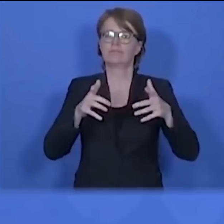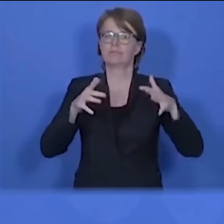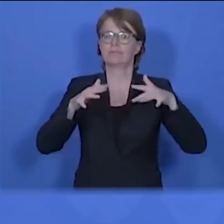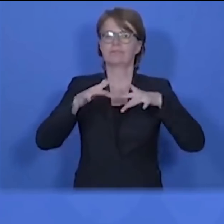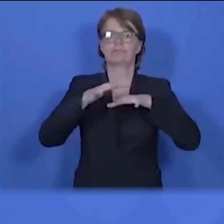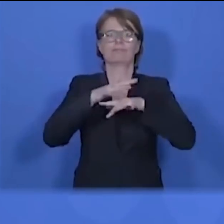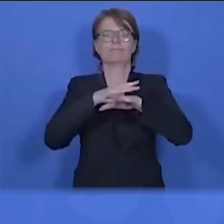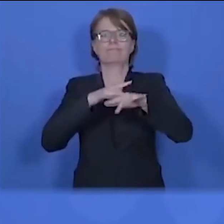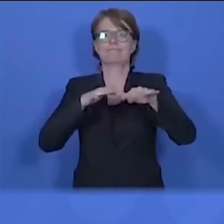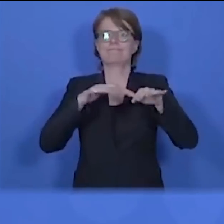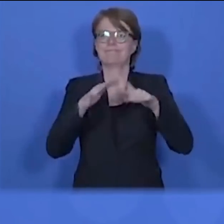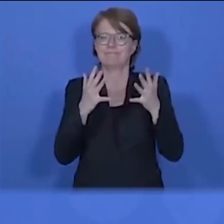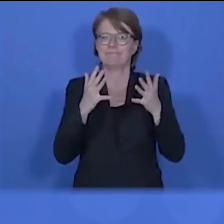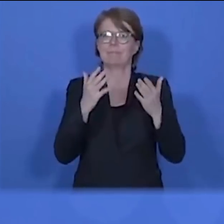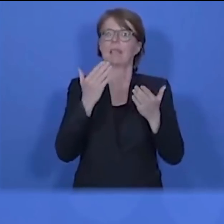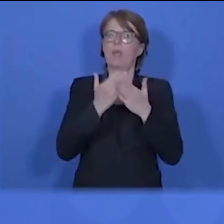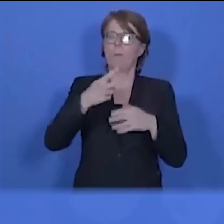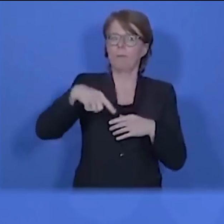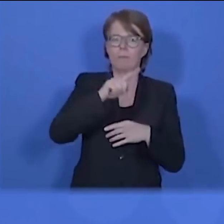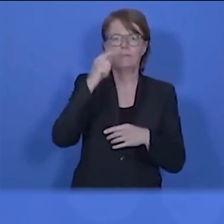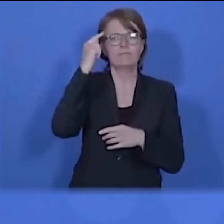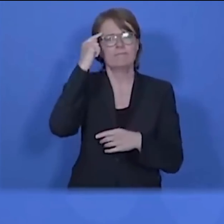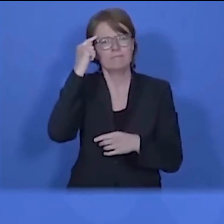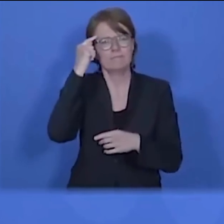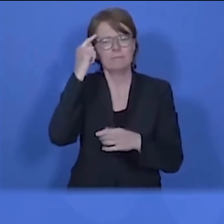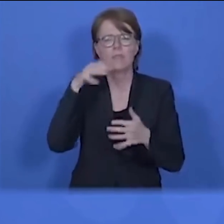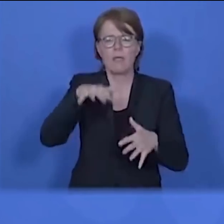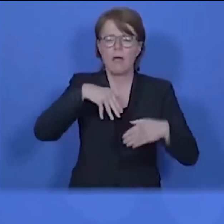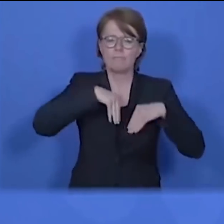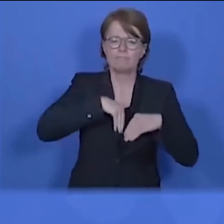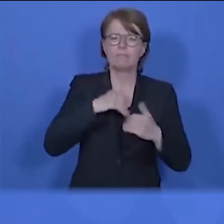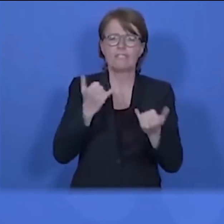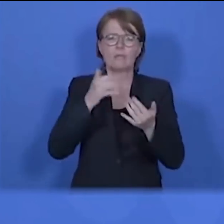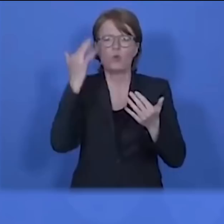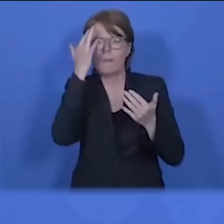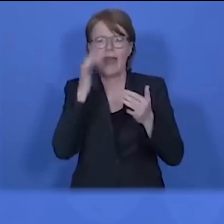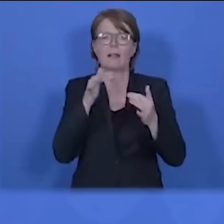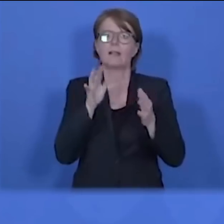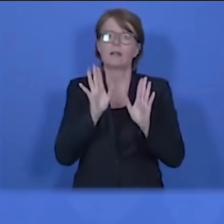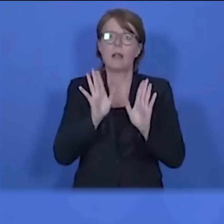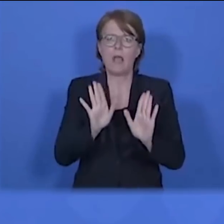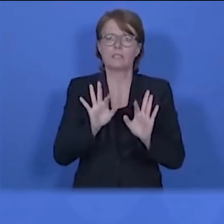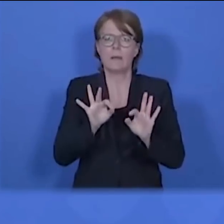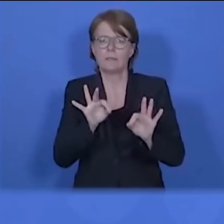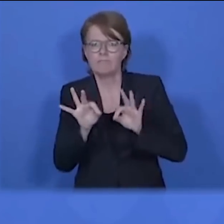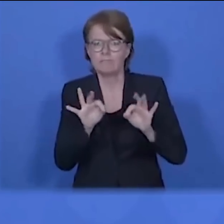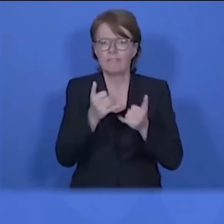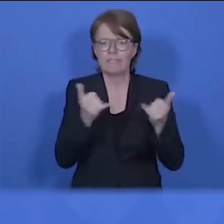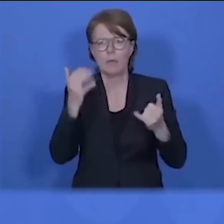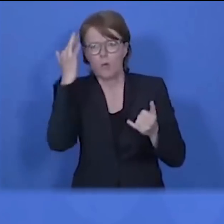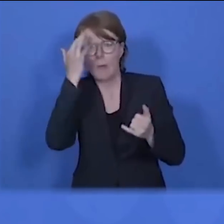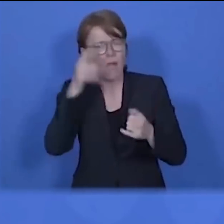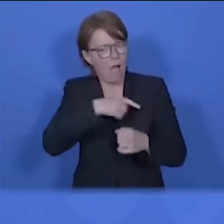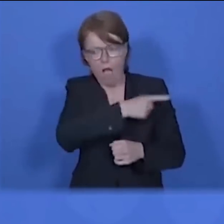öffentlichem Leben, die sich darüber Gedanken machen, wie das geschehen kann. und es beeindruckt mich sehr, wie